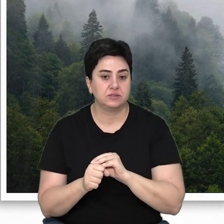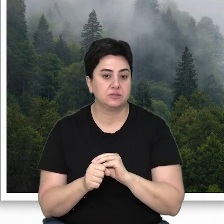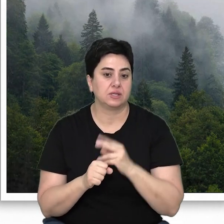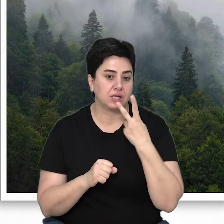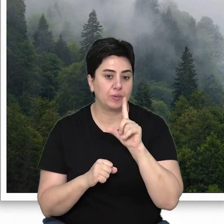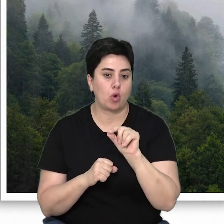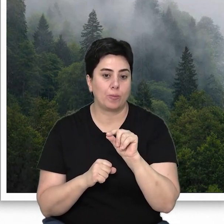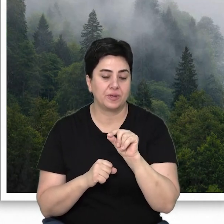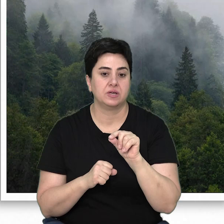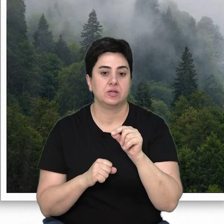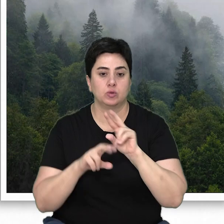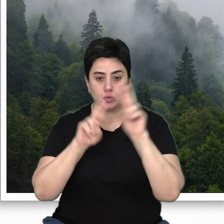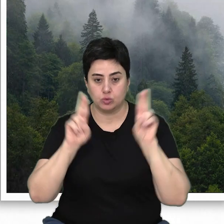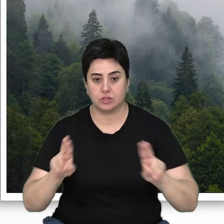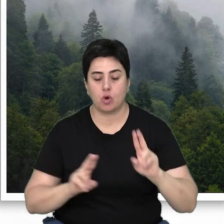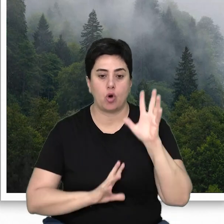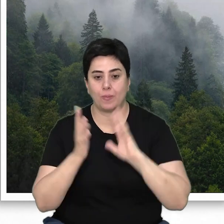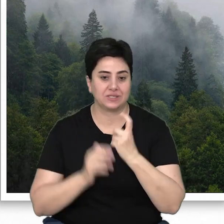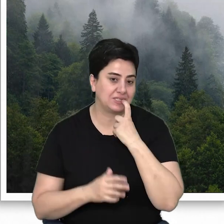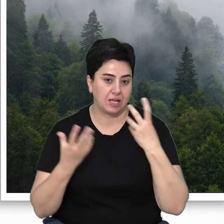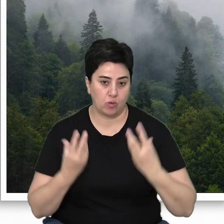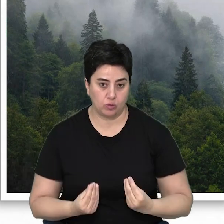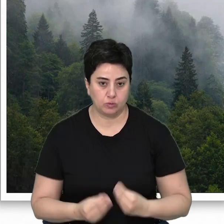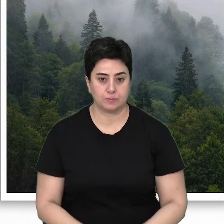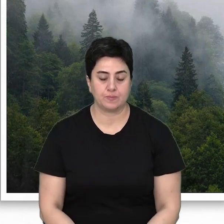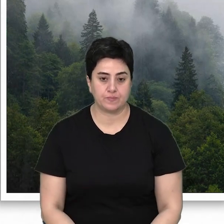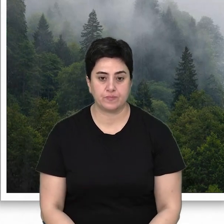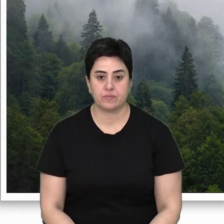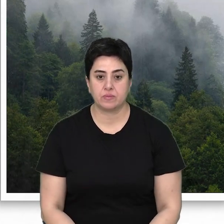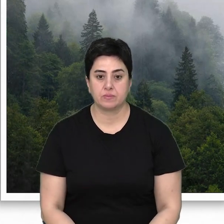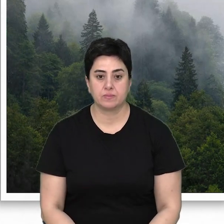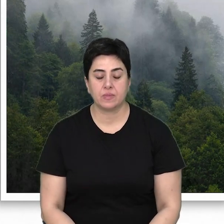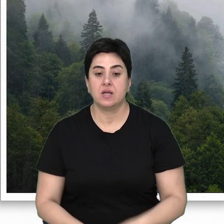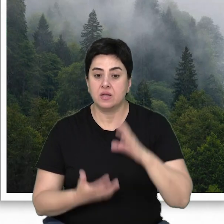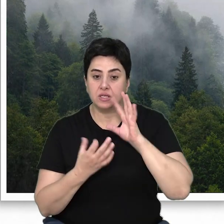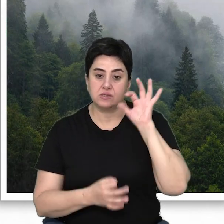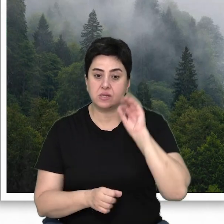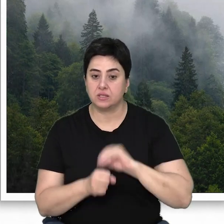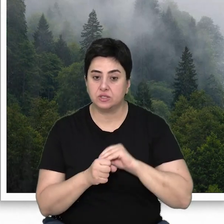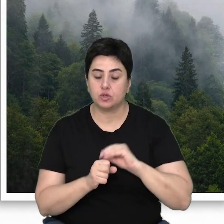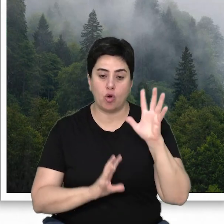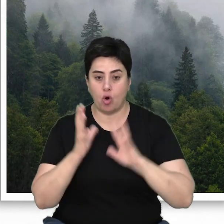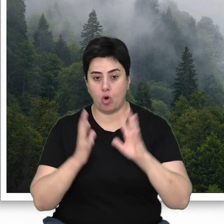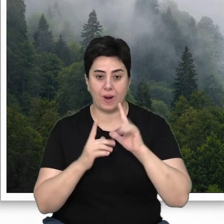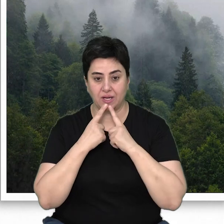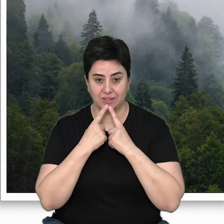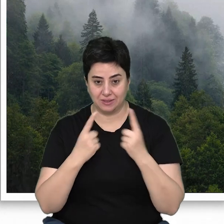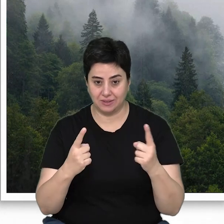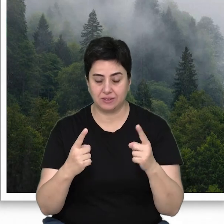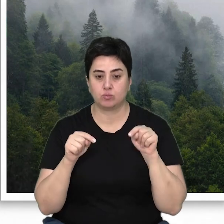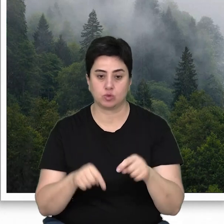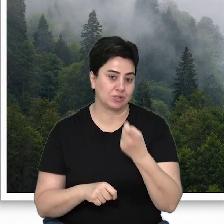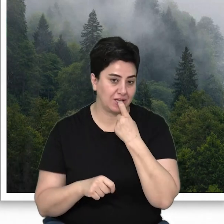bulunduğumuz 2011'i Uluslararası Orman Yılı ilan etti. İnsan için ormanlar sloganının